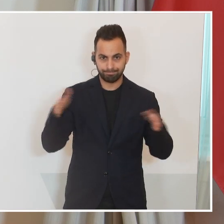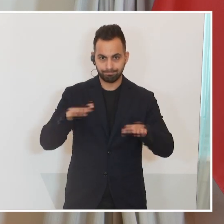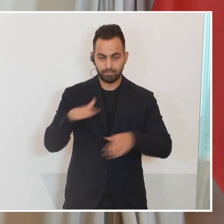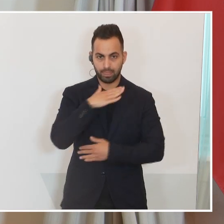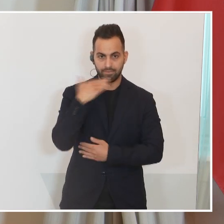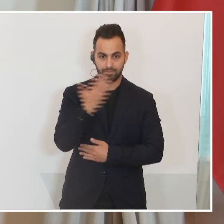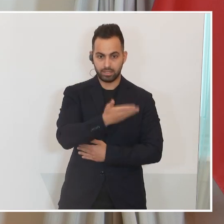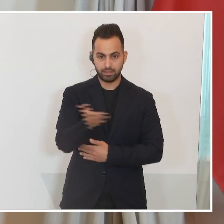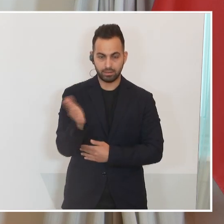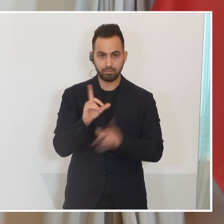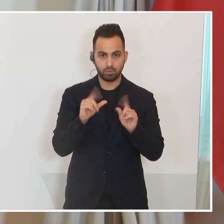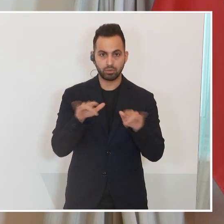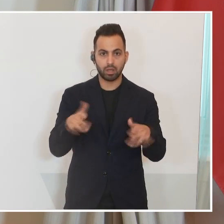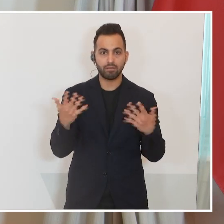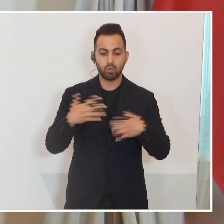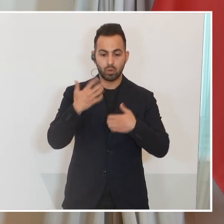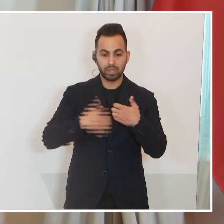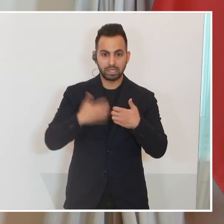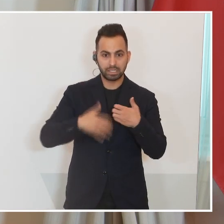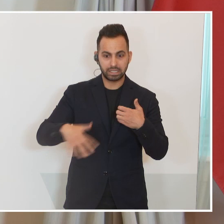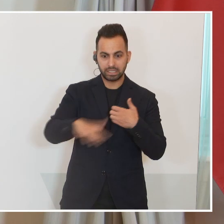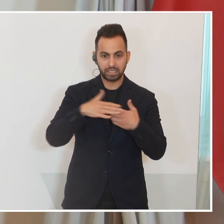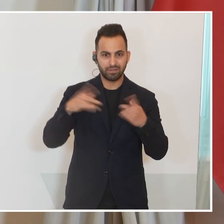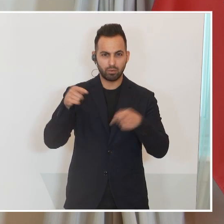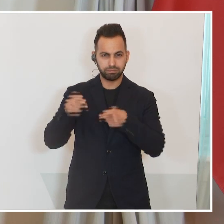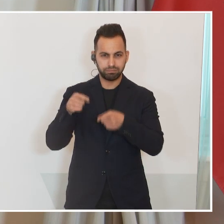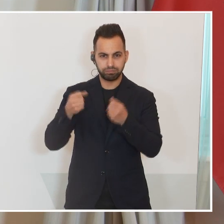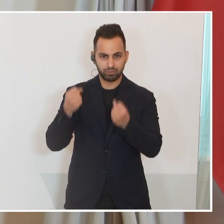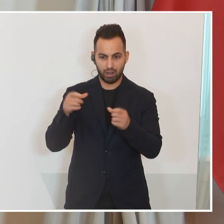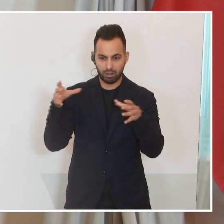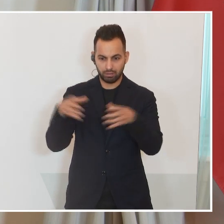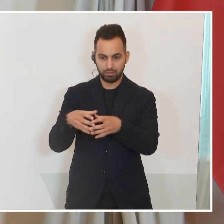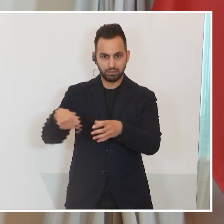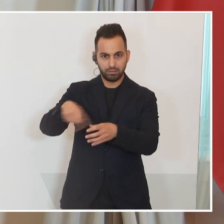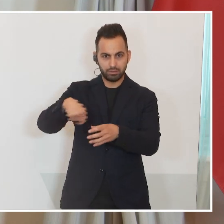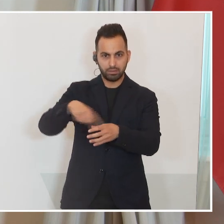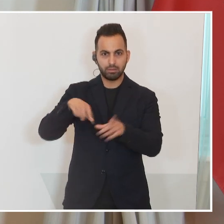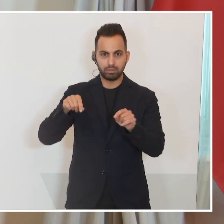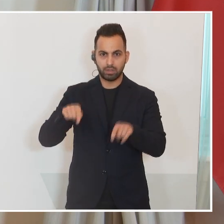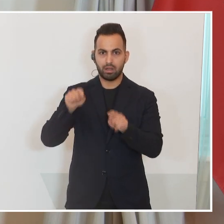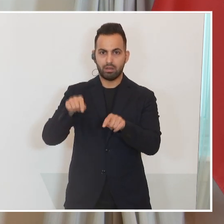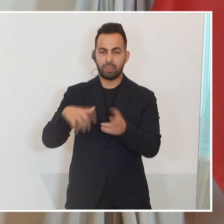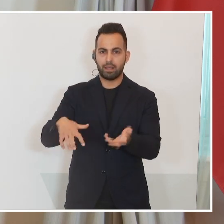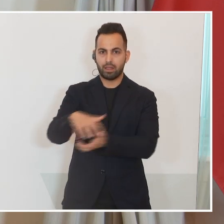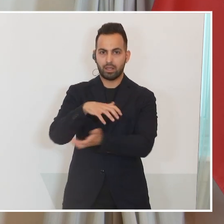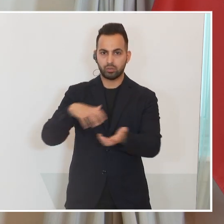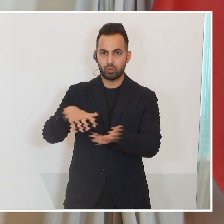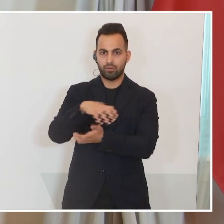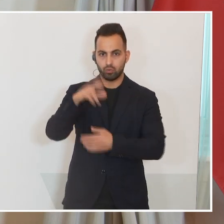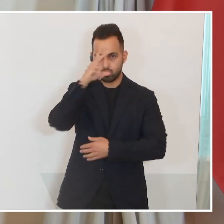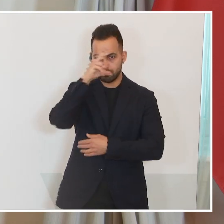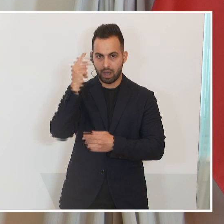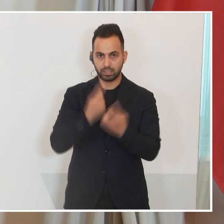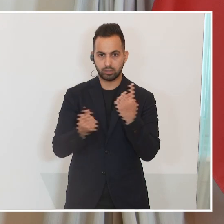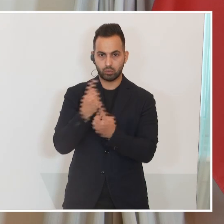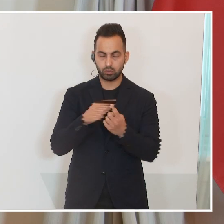verbunden überall, wo der Krieg einen Schwerpunkt bildet, heißt das auch immer eine katastrophale Ausgangslage für die humanitäre